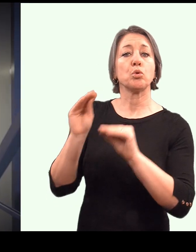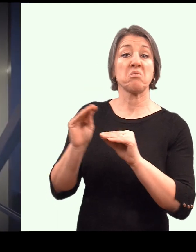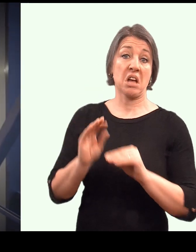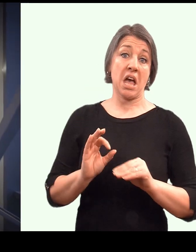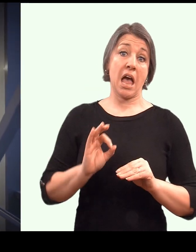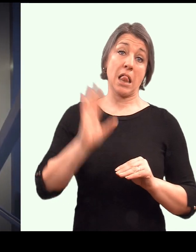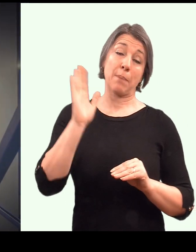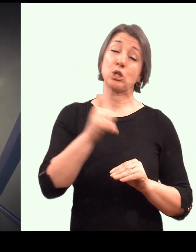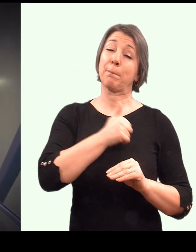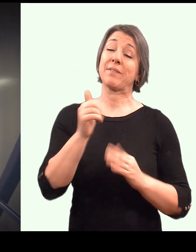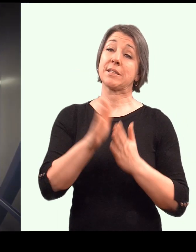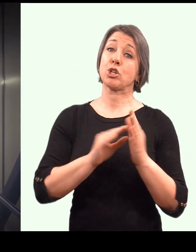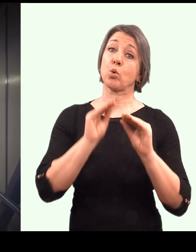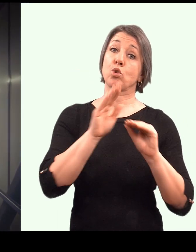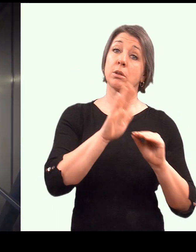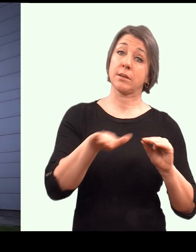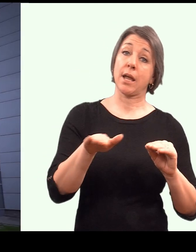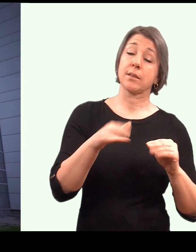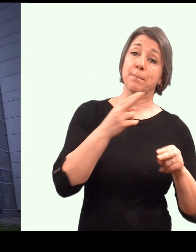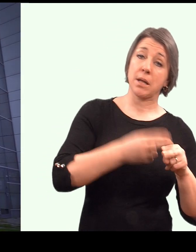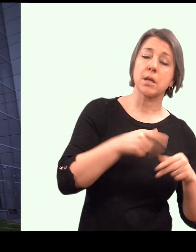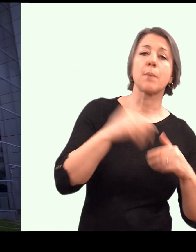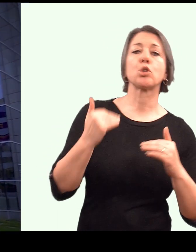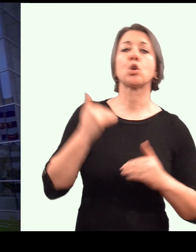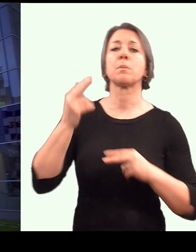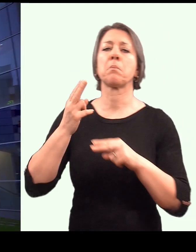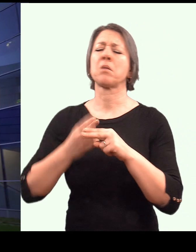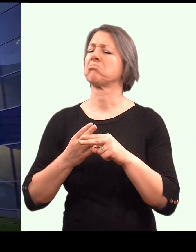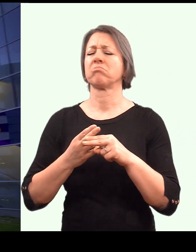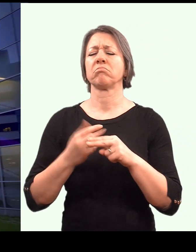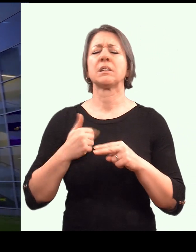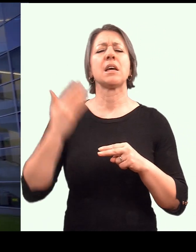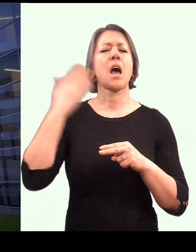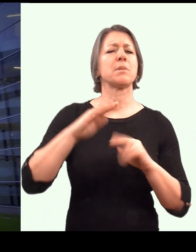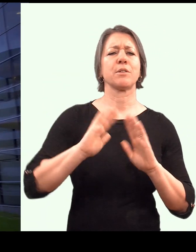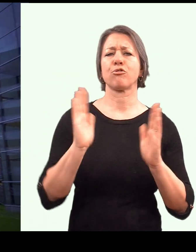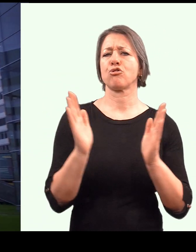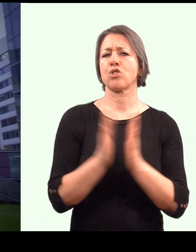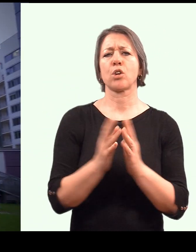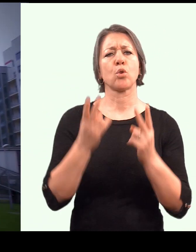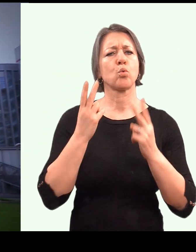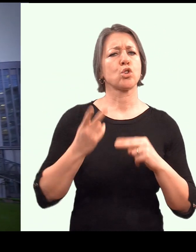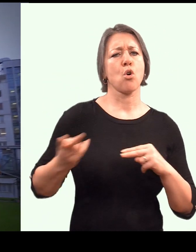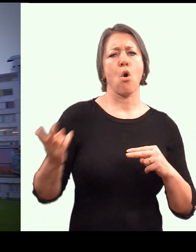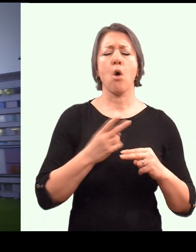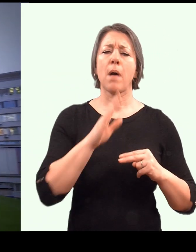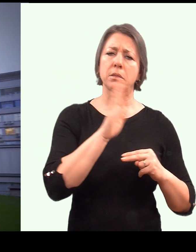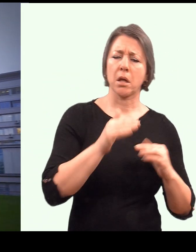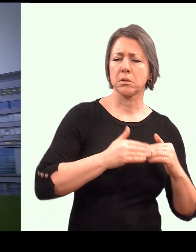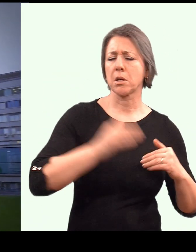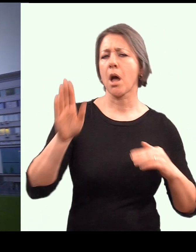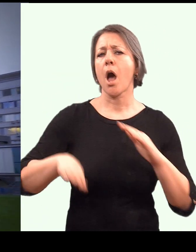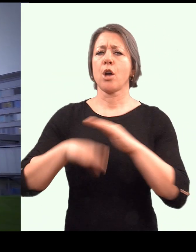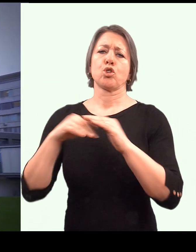dětech nebo na dospělých? Je to velmi důležité, aby byly exponováni jak dospělým, tak dětským pacientům. Medicína je od narození až po